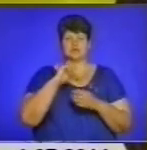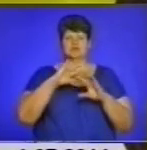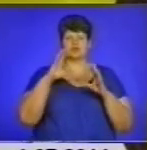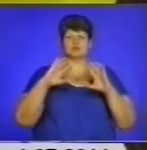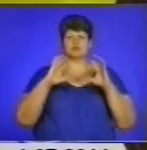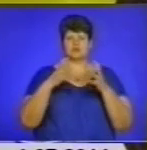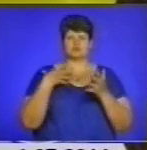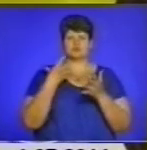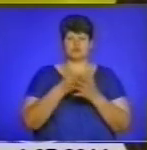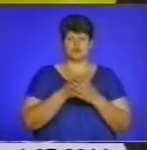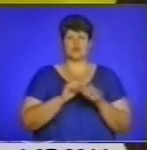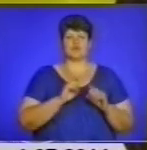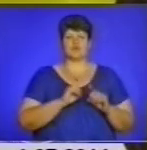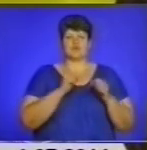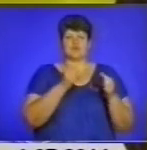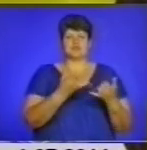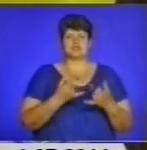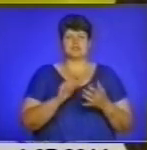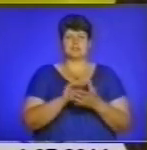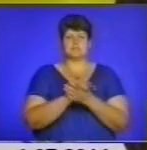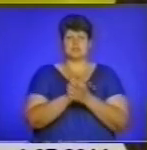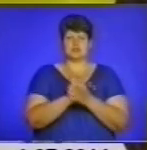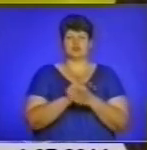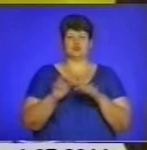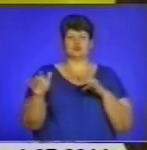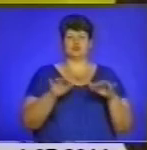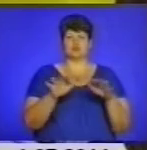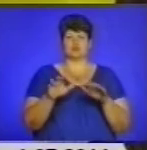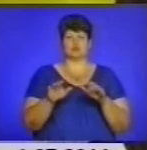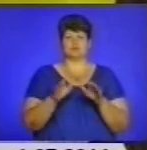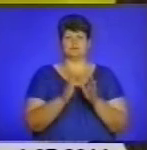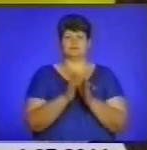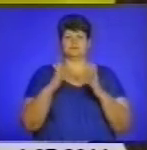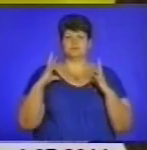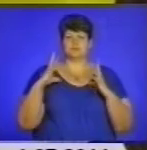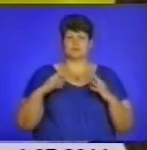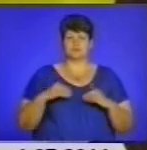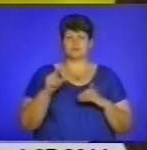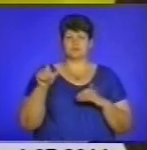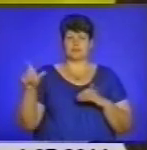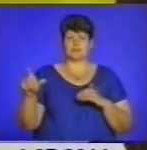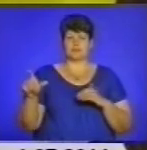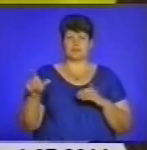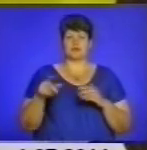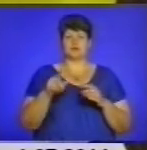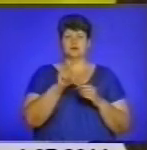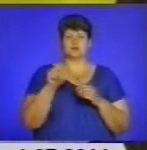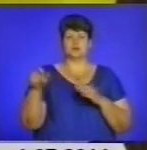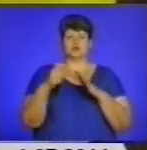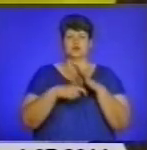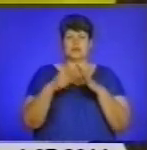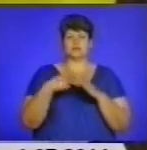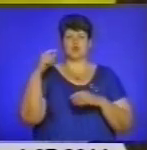відданість мирному способу врегулювання спровокованого ззовні конфлікту. Мешканцям Донецької та Луганської